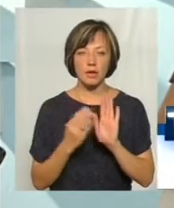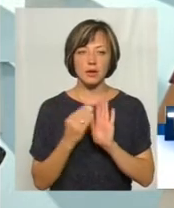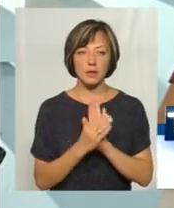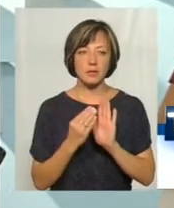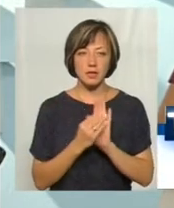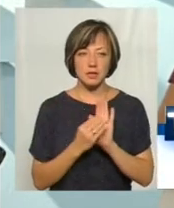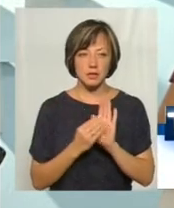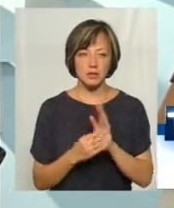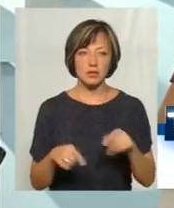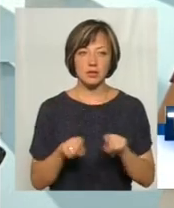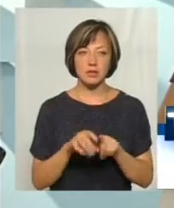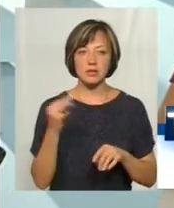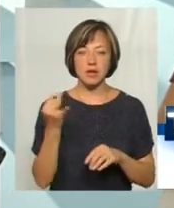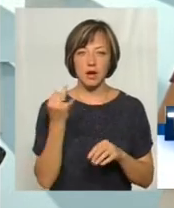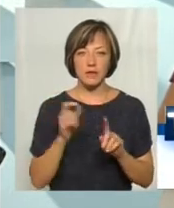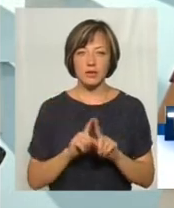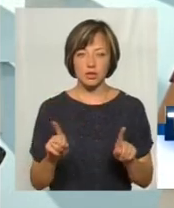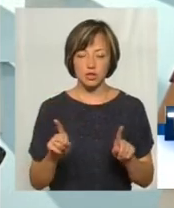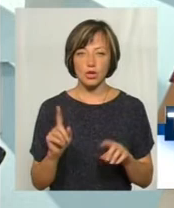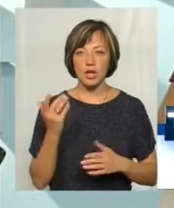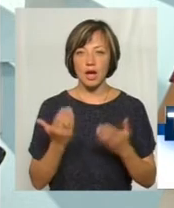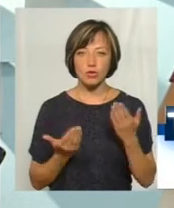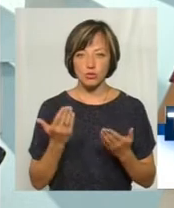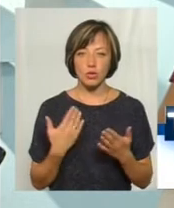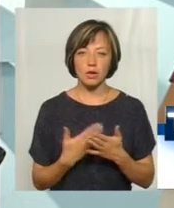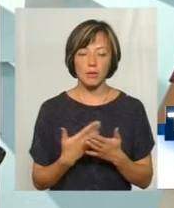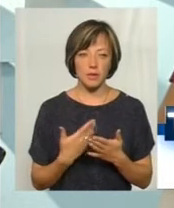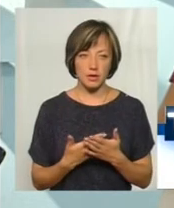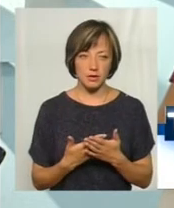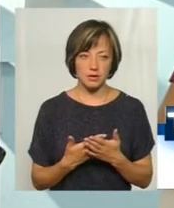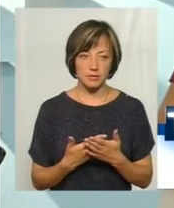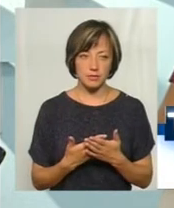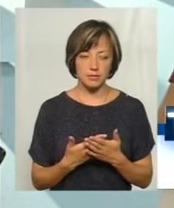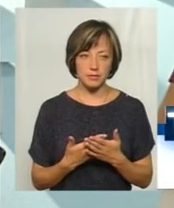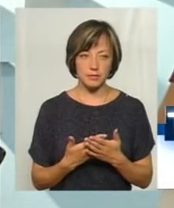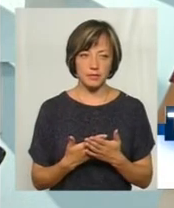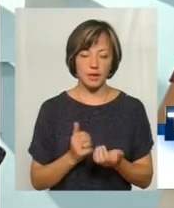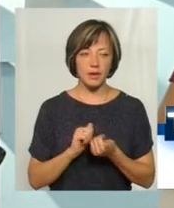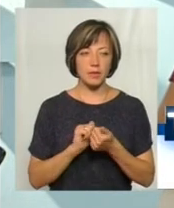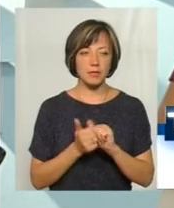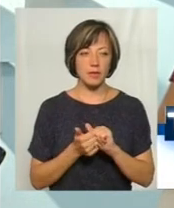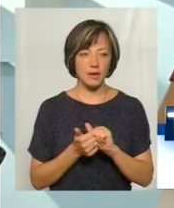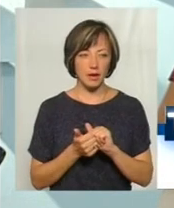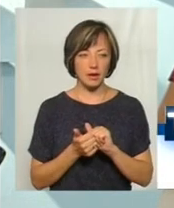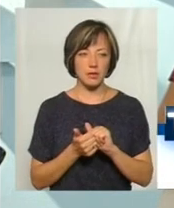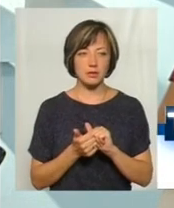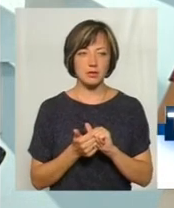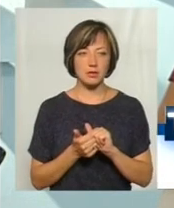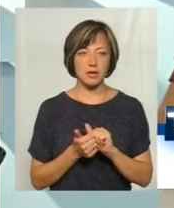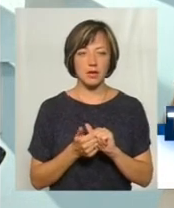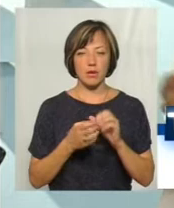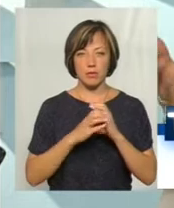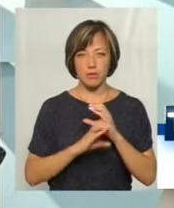цікава речь така, що якщо, наприклад, міняється інженерна